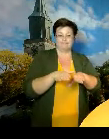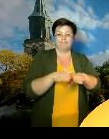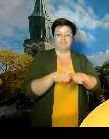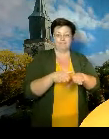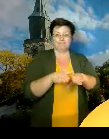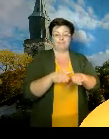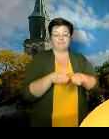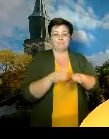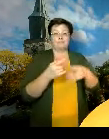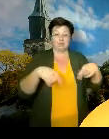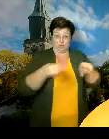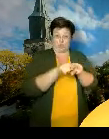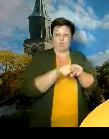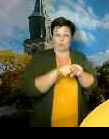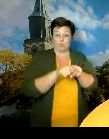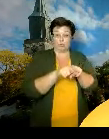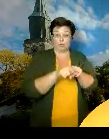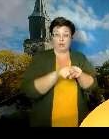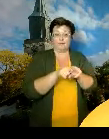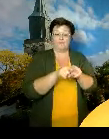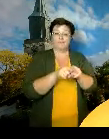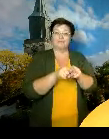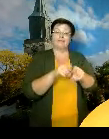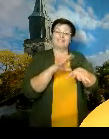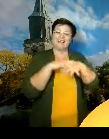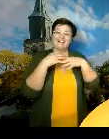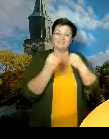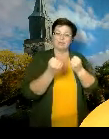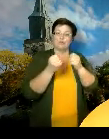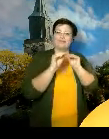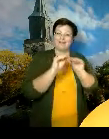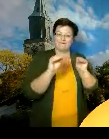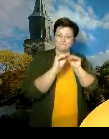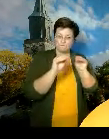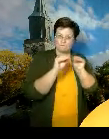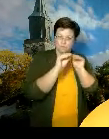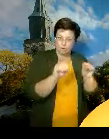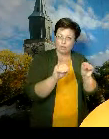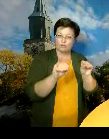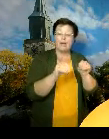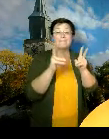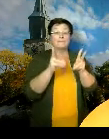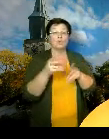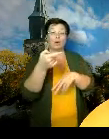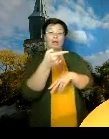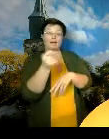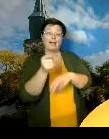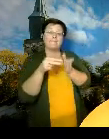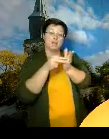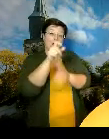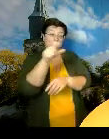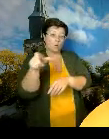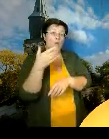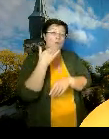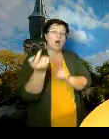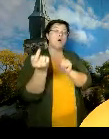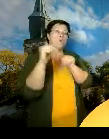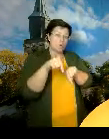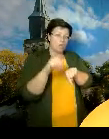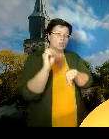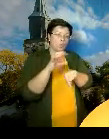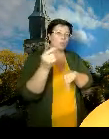paikalla tekemässä tätä terveysneuvontaa ja toisaalta sitten myöskin ohjaamassa heitä testauksiin. Ja